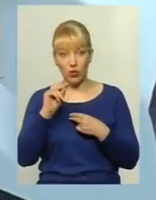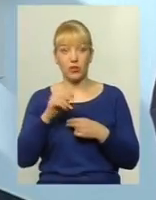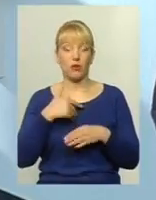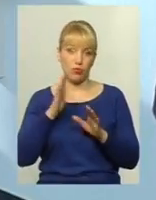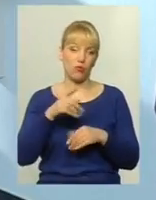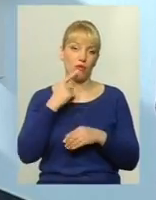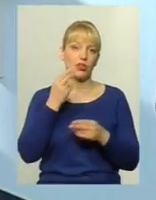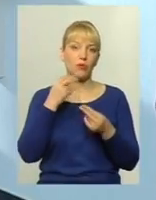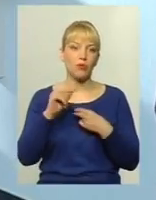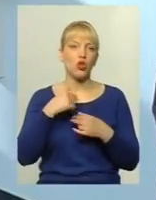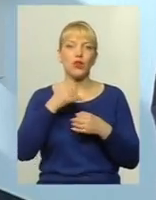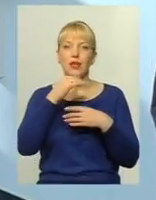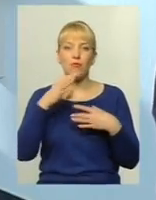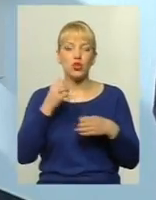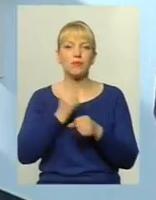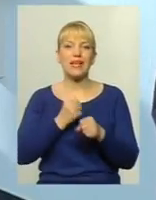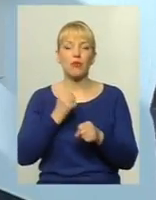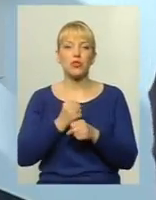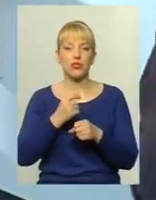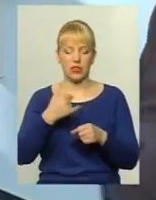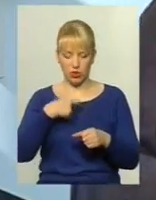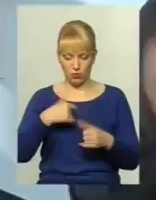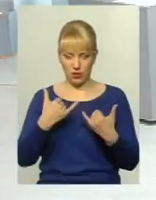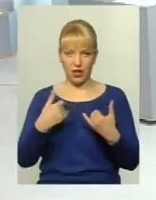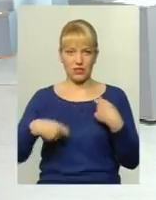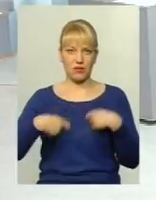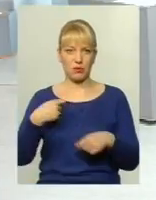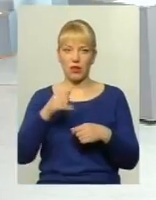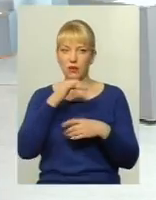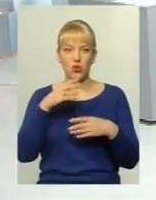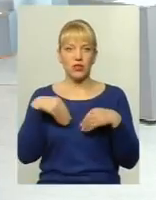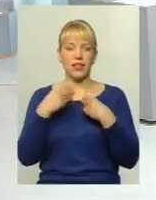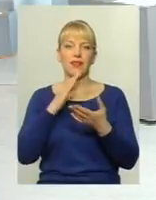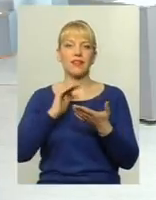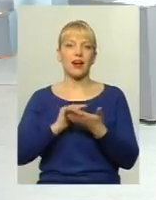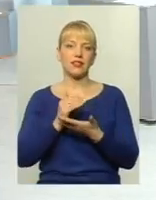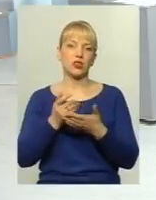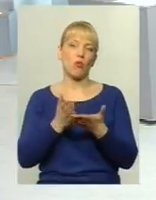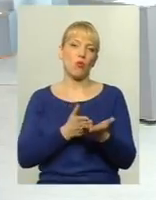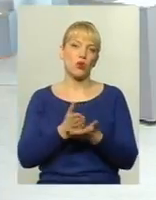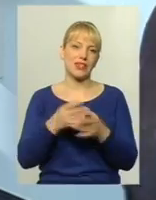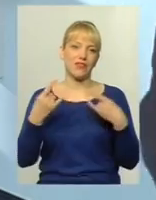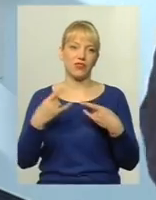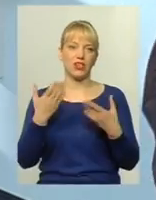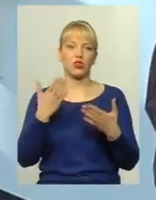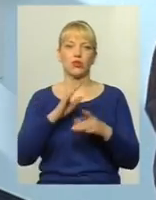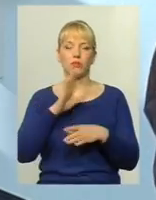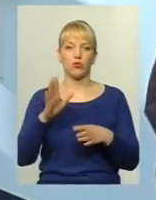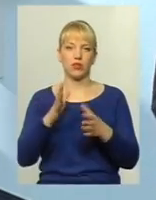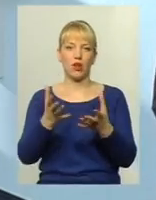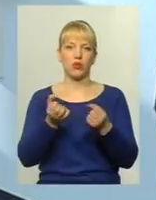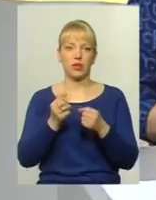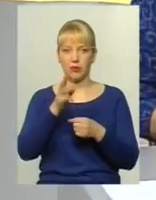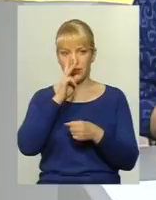про покращення. Але ж ми не можемо спрацювати собі збиток. Ви ж не можете якісніше надавати свої послуги в ефірі, якщо ви не будете отримувати заробітну